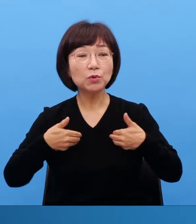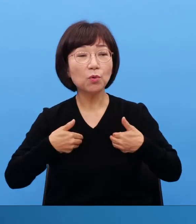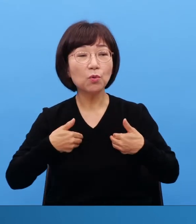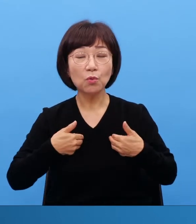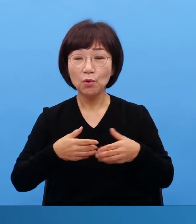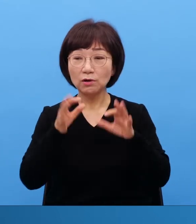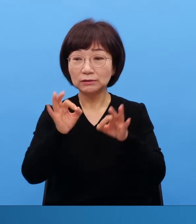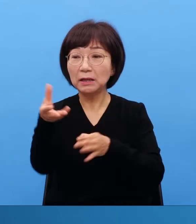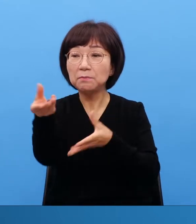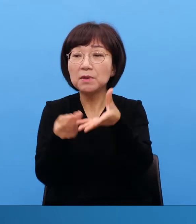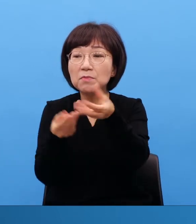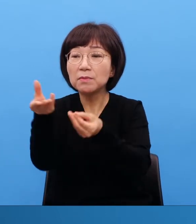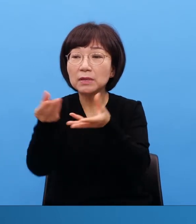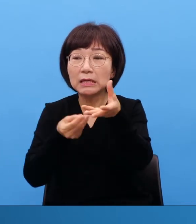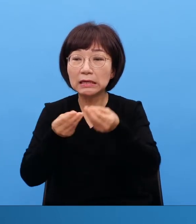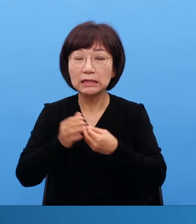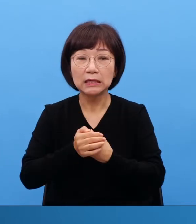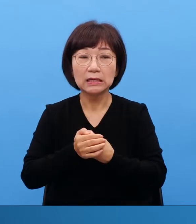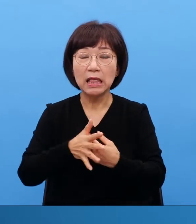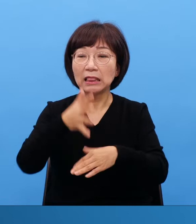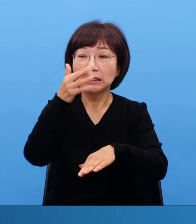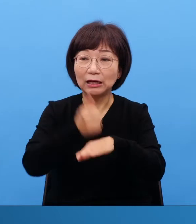어느 사람 너무 많이 내가 부도나잖아요.